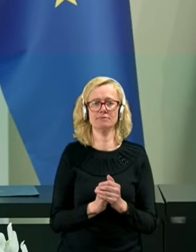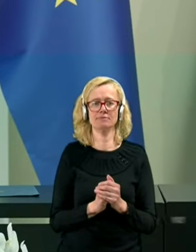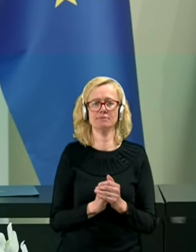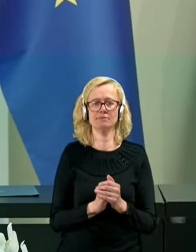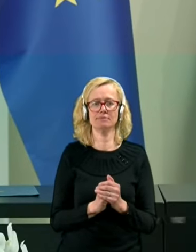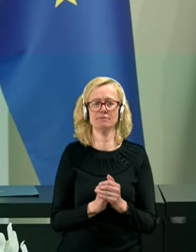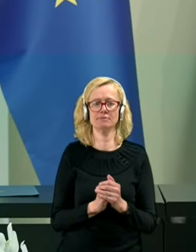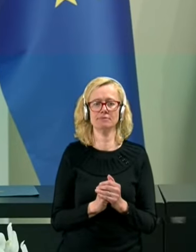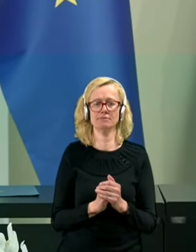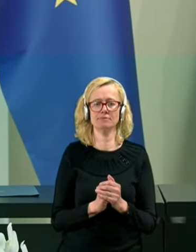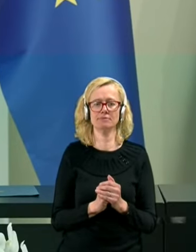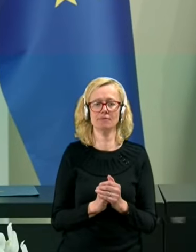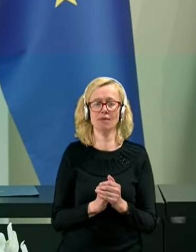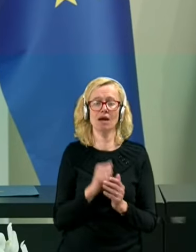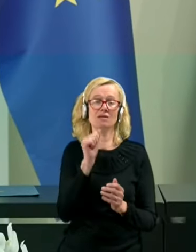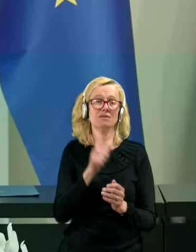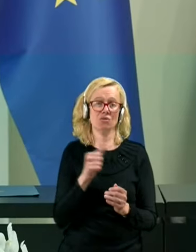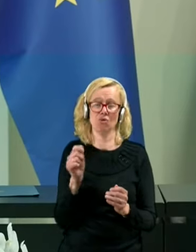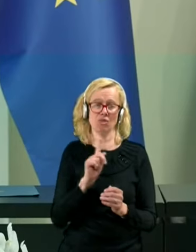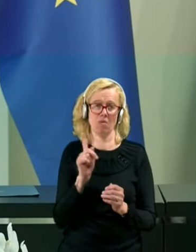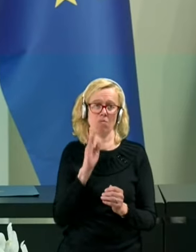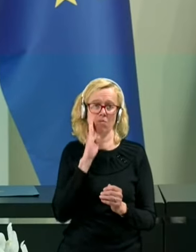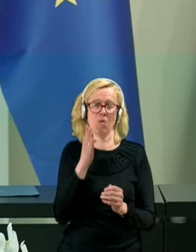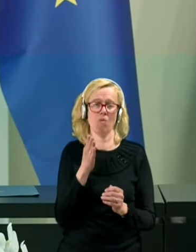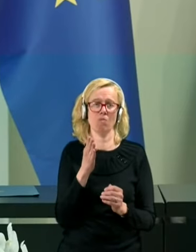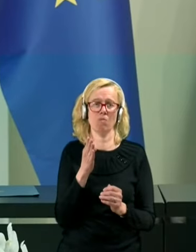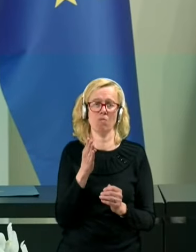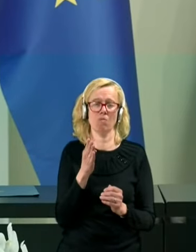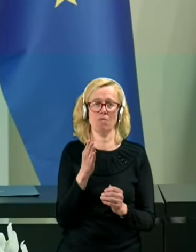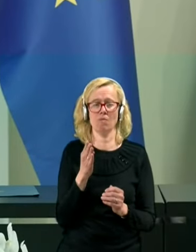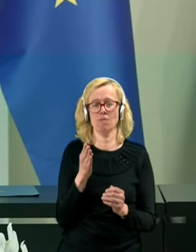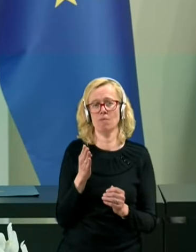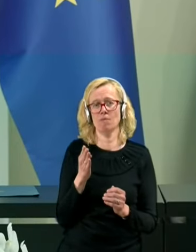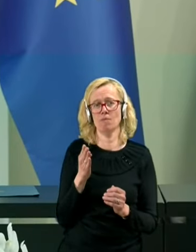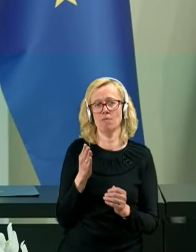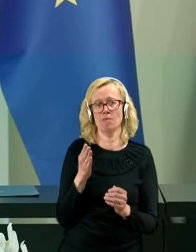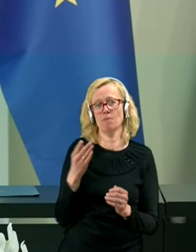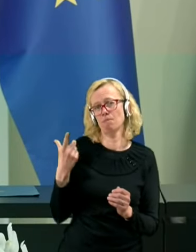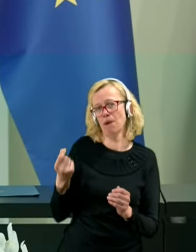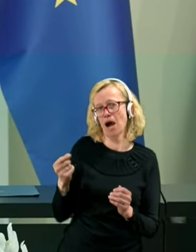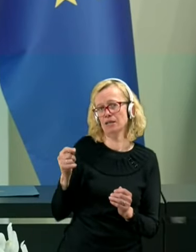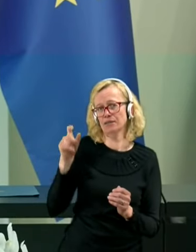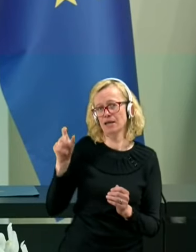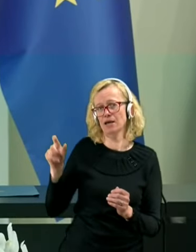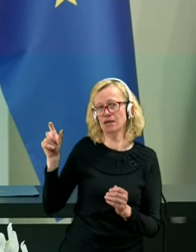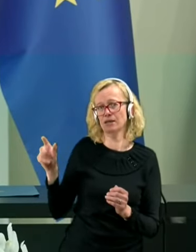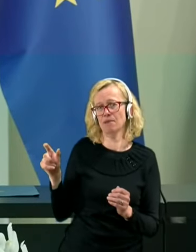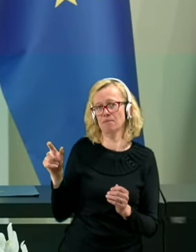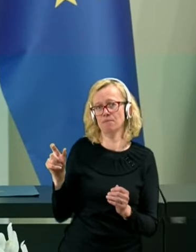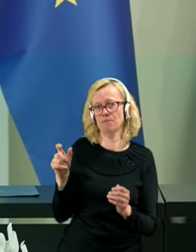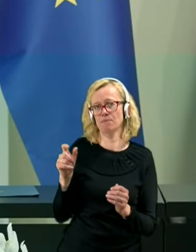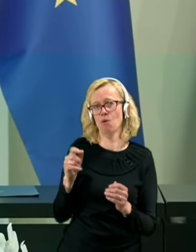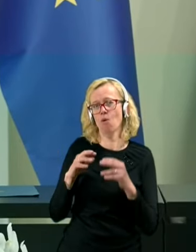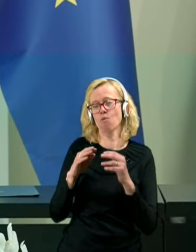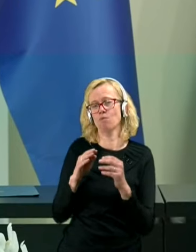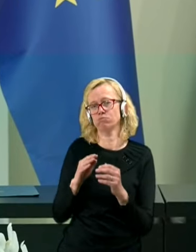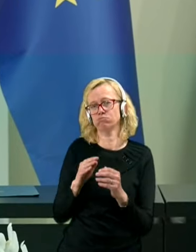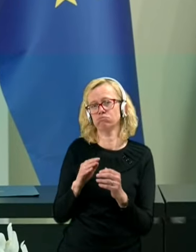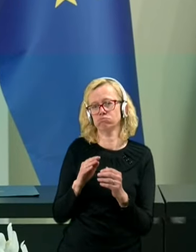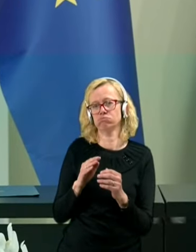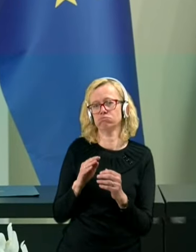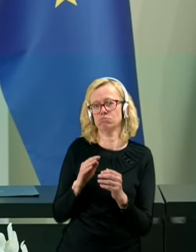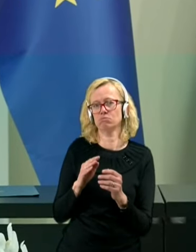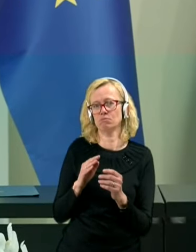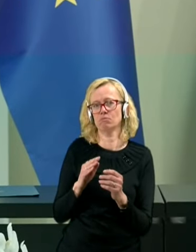Zdaj, da ne bom partnerjem porabov, jaz čas samo še dve stvari. Prvič,